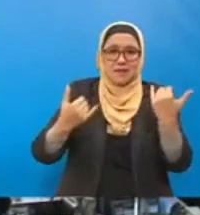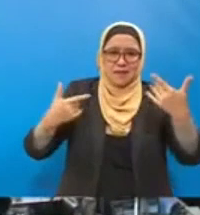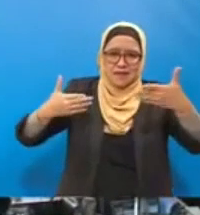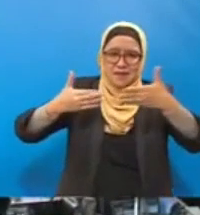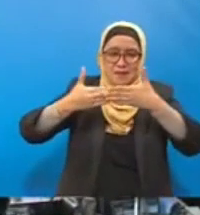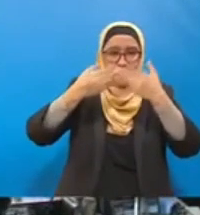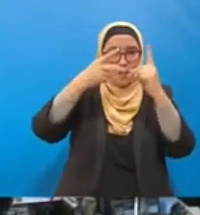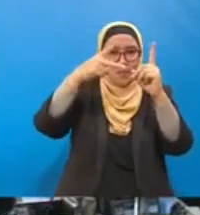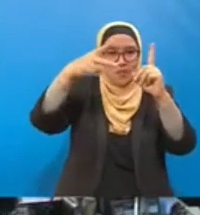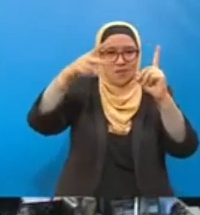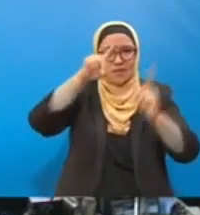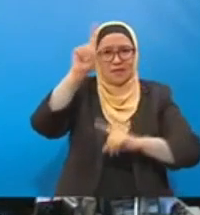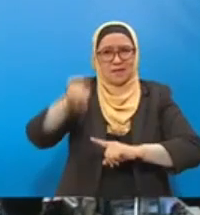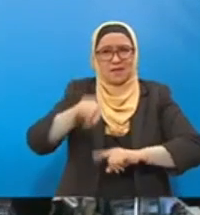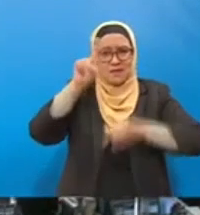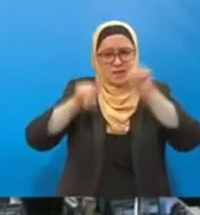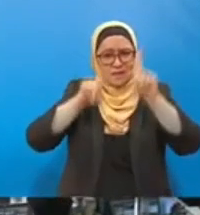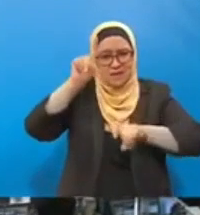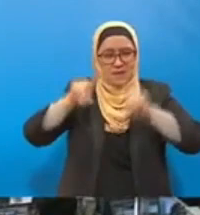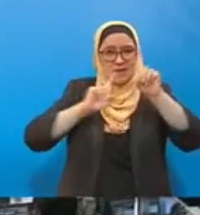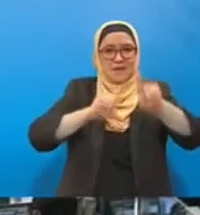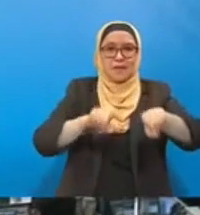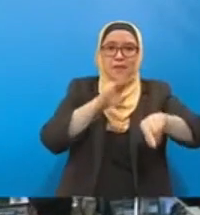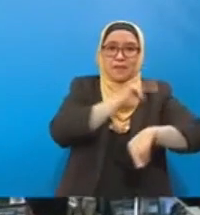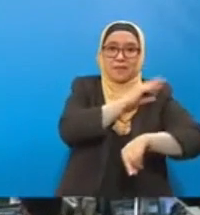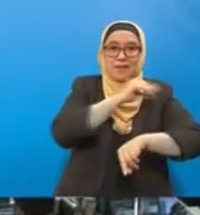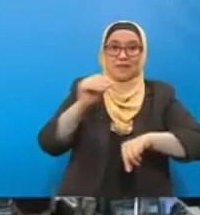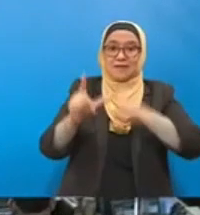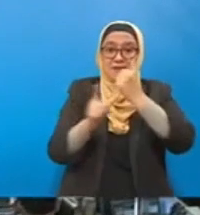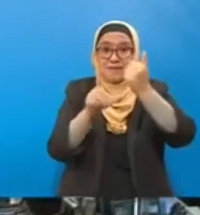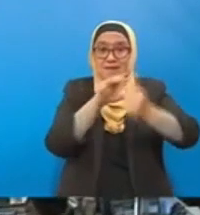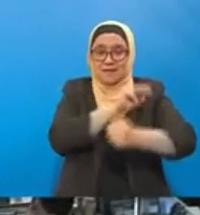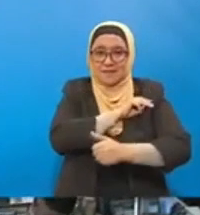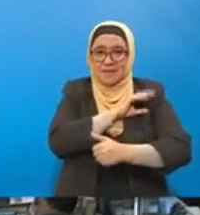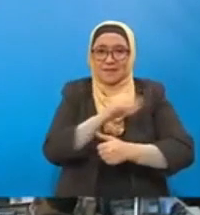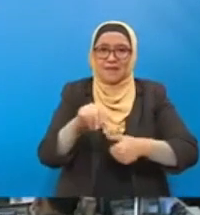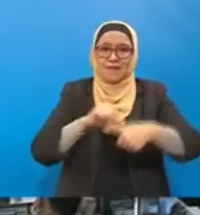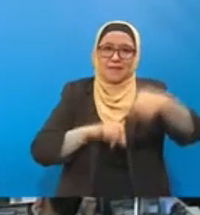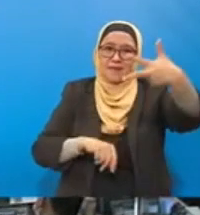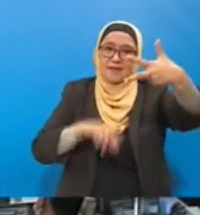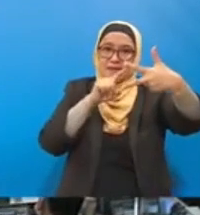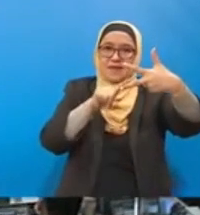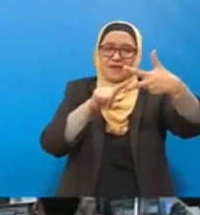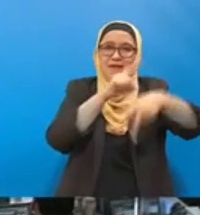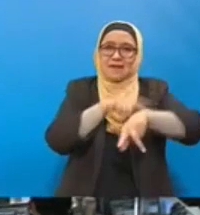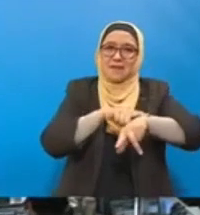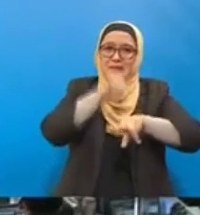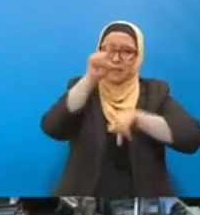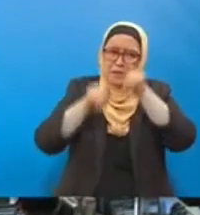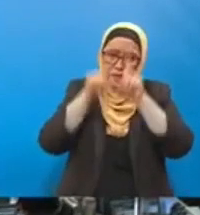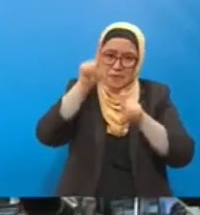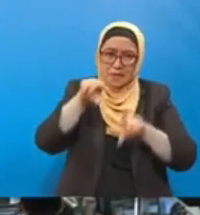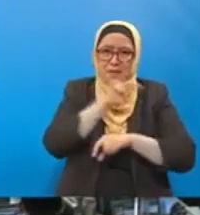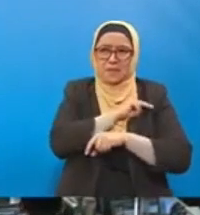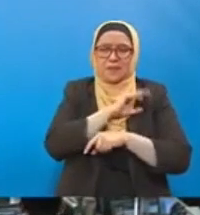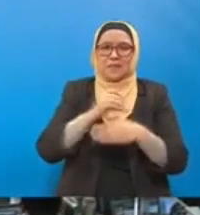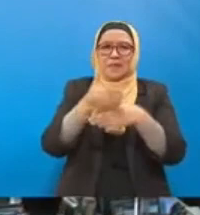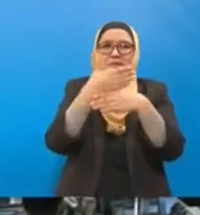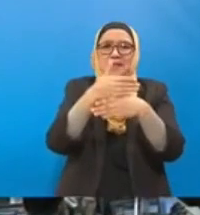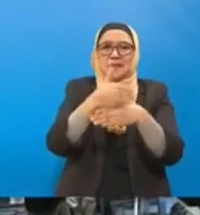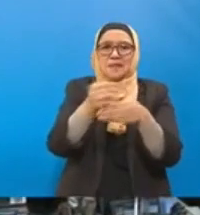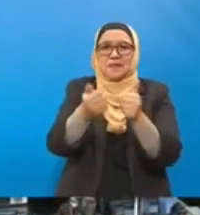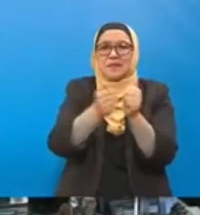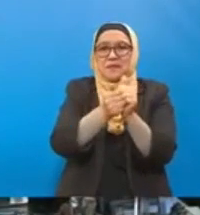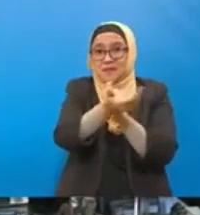kampung Rusa Jelawat ke kampung Budi Tawang? Pembinaan ini selain daripada maksud penyuraian